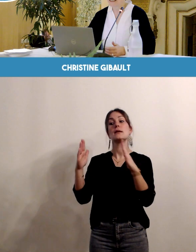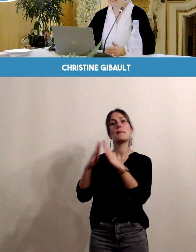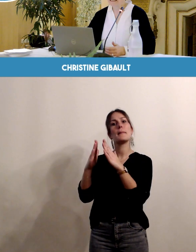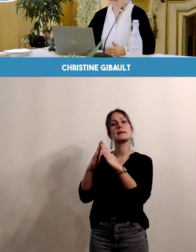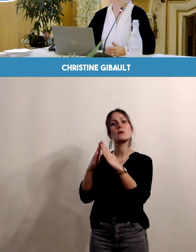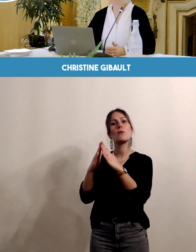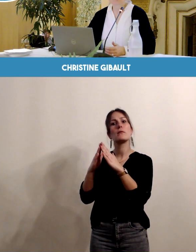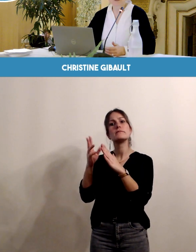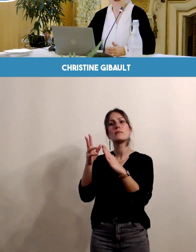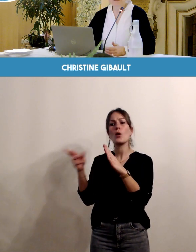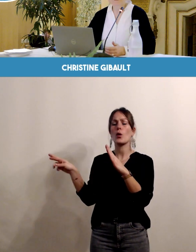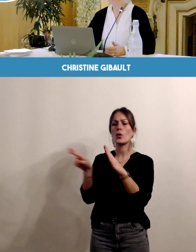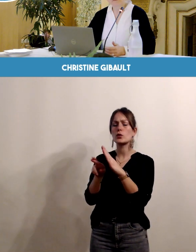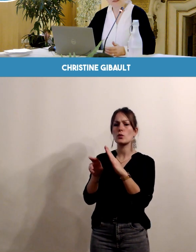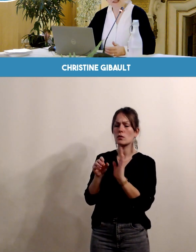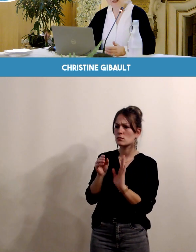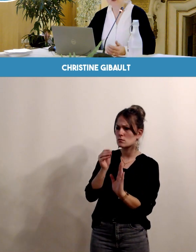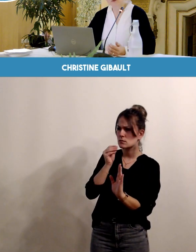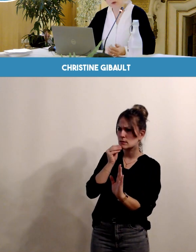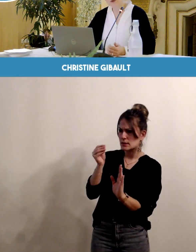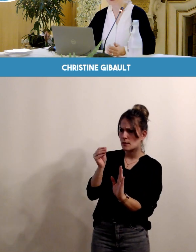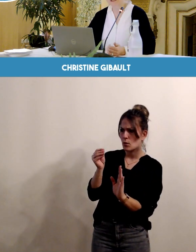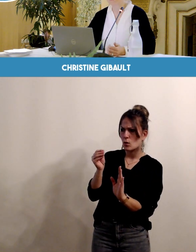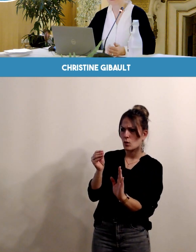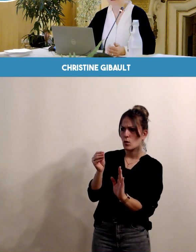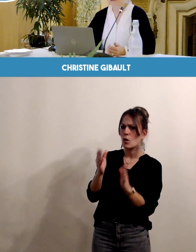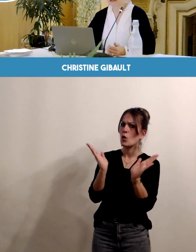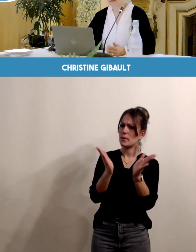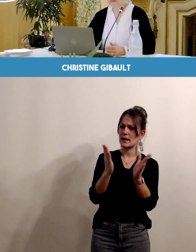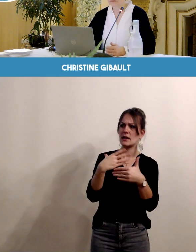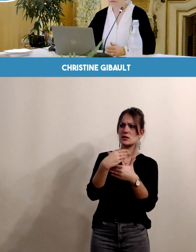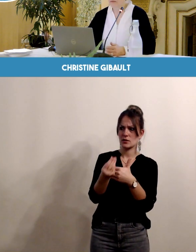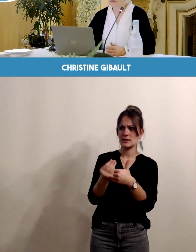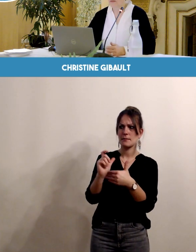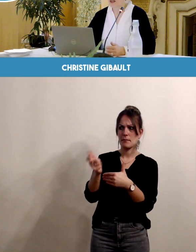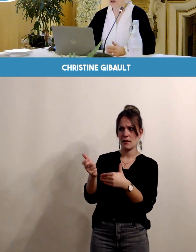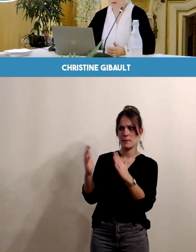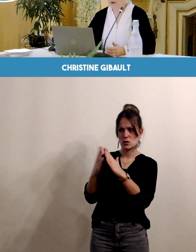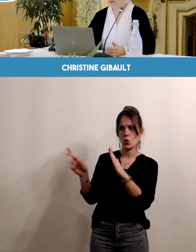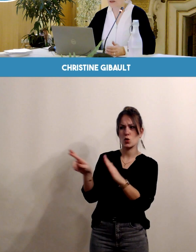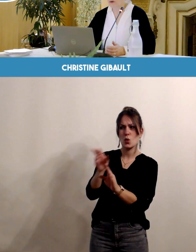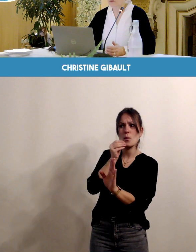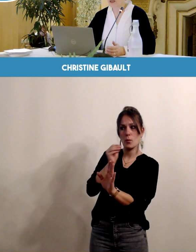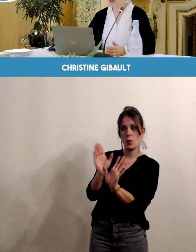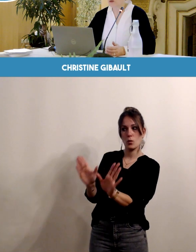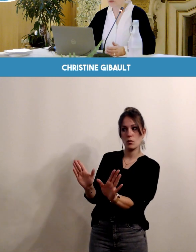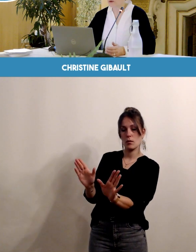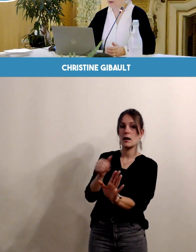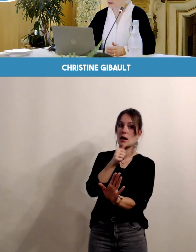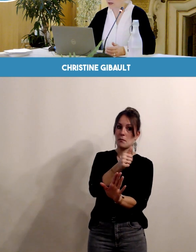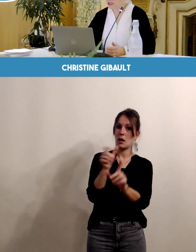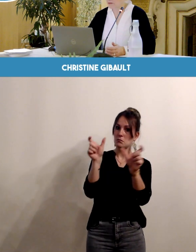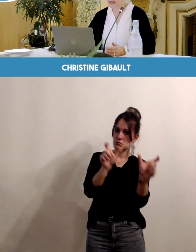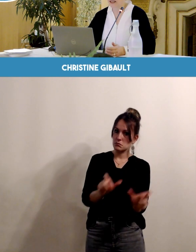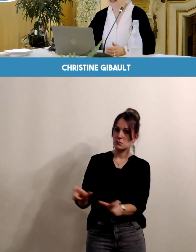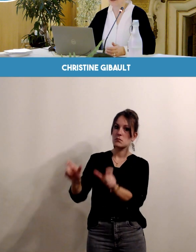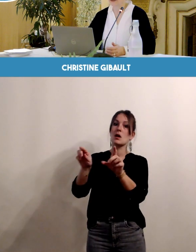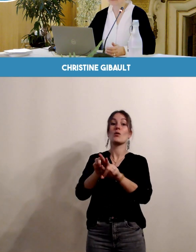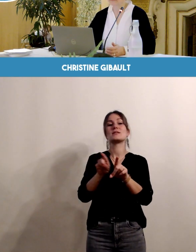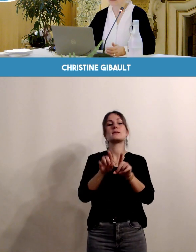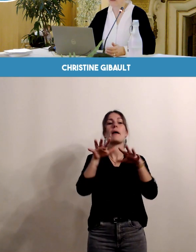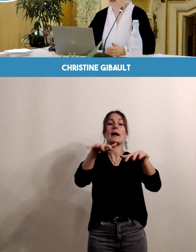domicile ait été programmé bien avant votre sortie de la maternité. Et enfin, vous informer sur vos droits et vos démarches